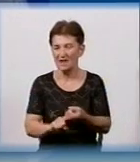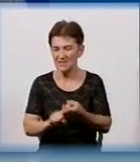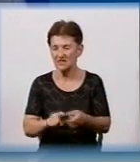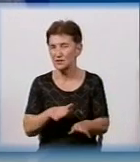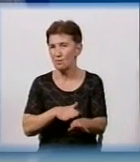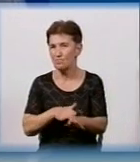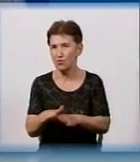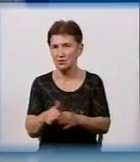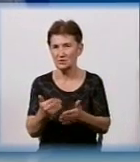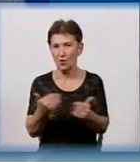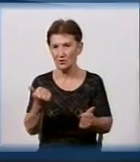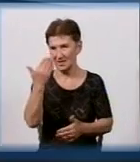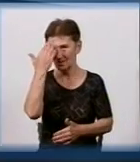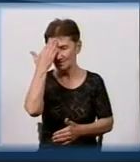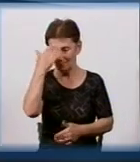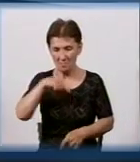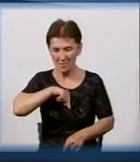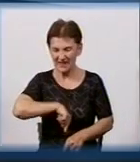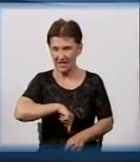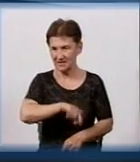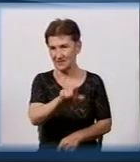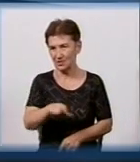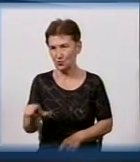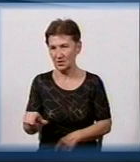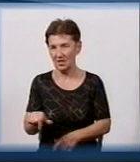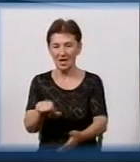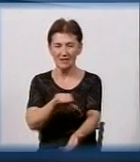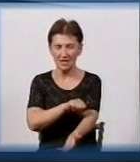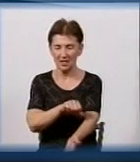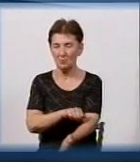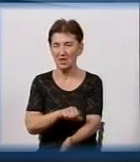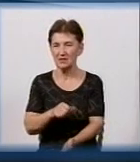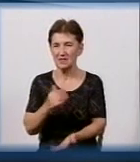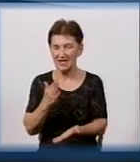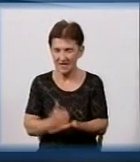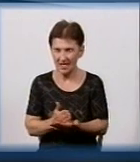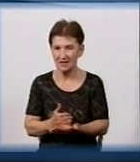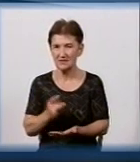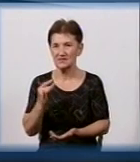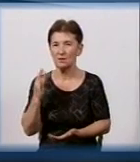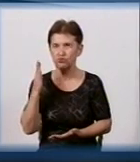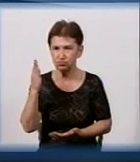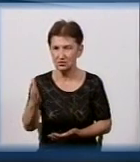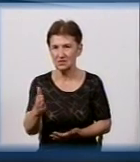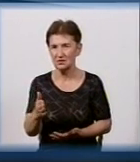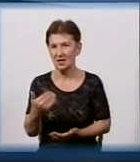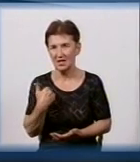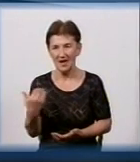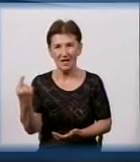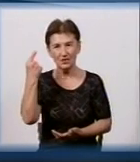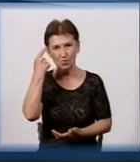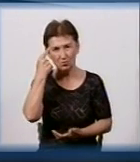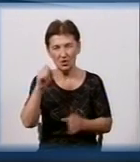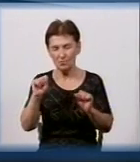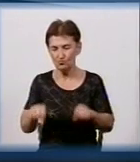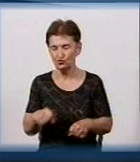менталітету людей. Наркоманія буде, і она є, і я думаю, можна